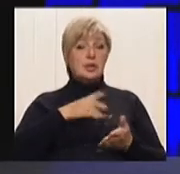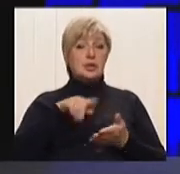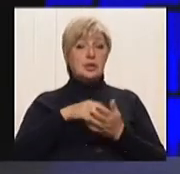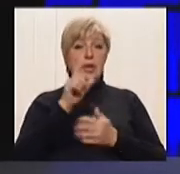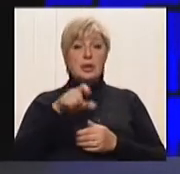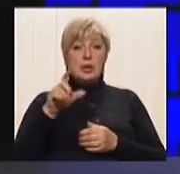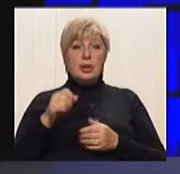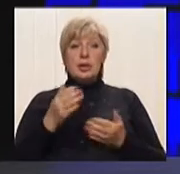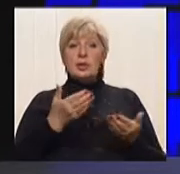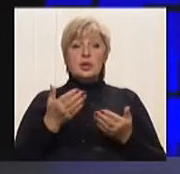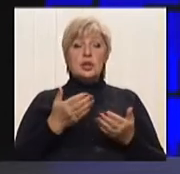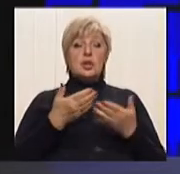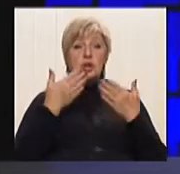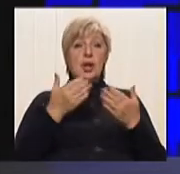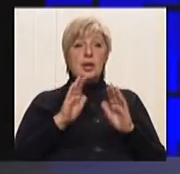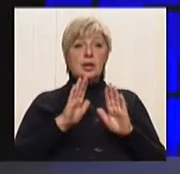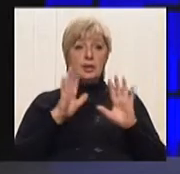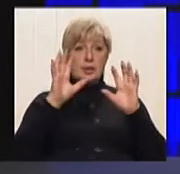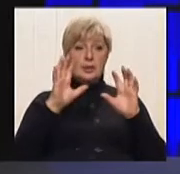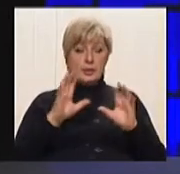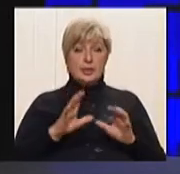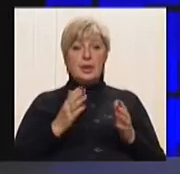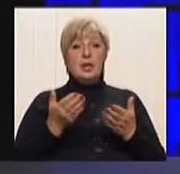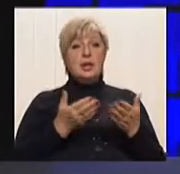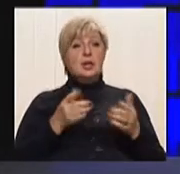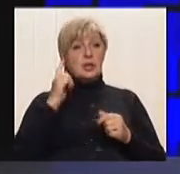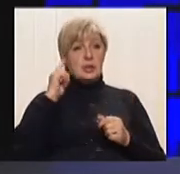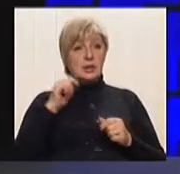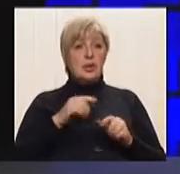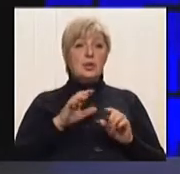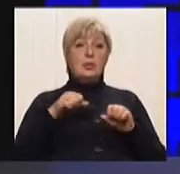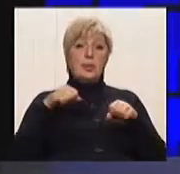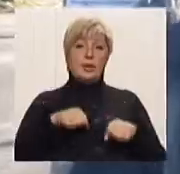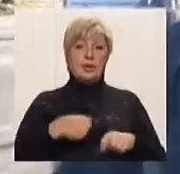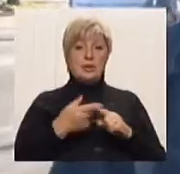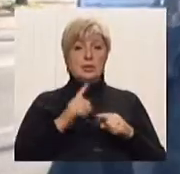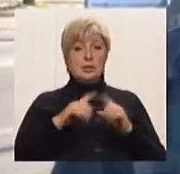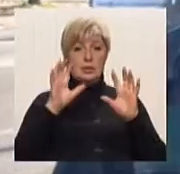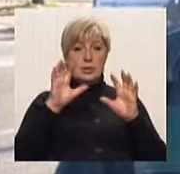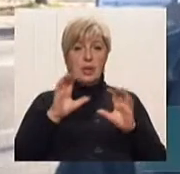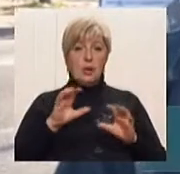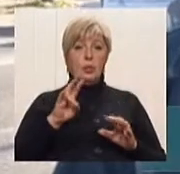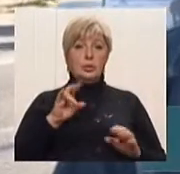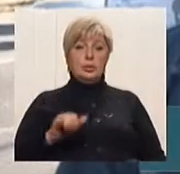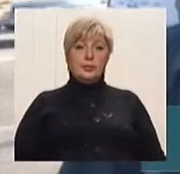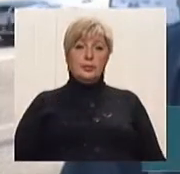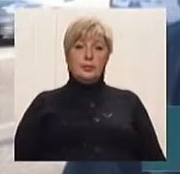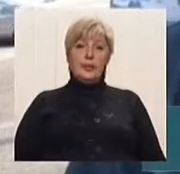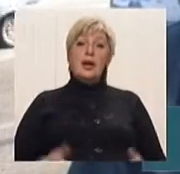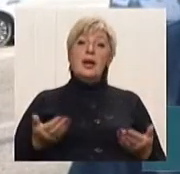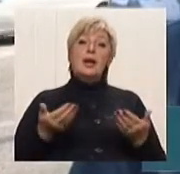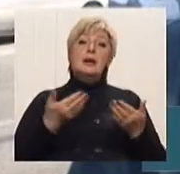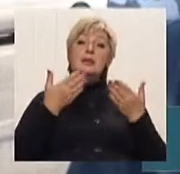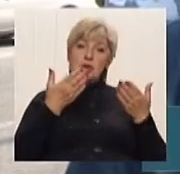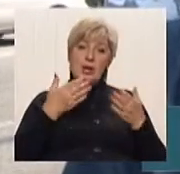вони хоча б Конституцію і чи знають права саме цього закону? Чи читали ви Конституцію